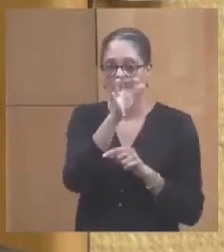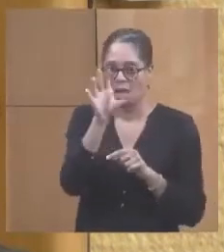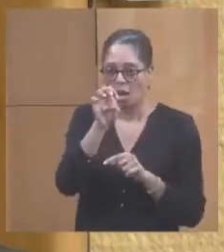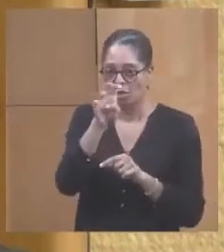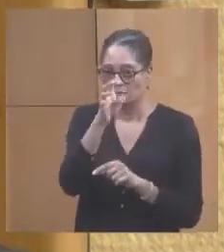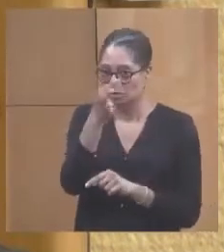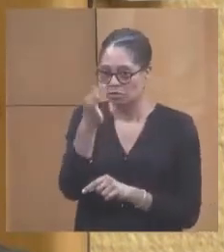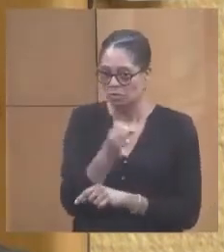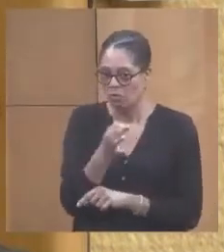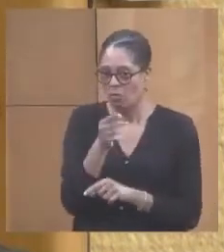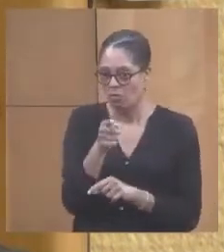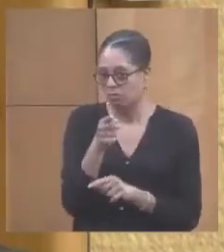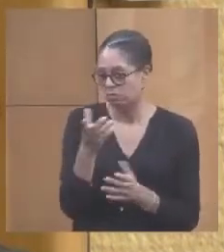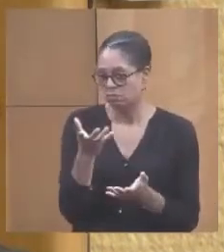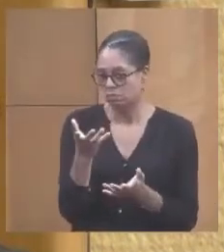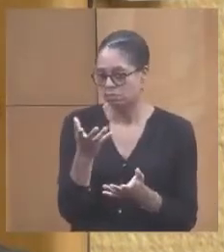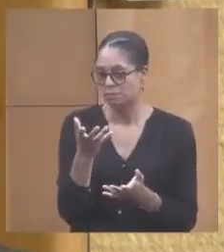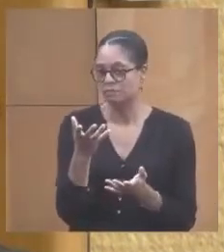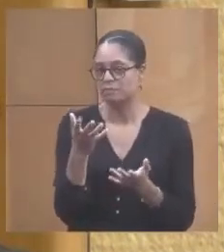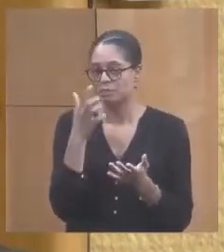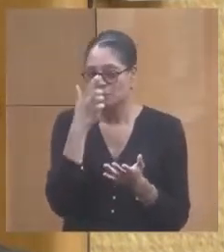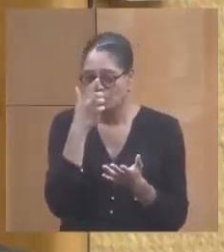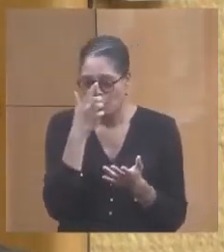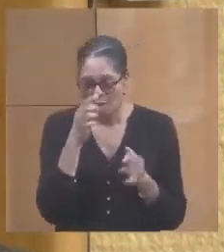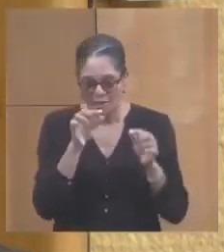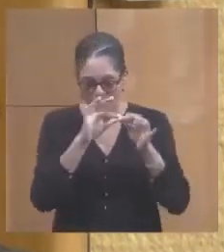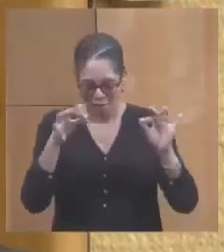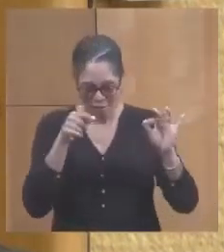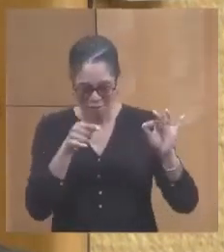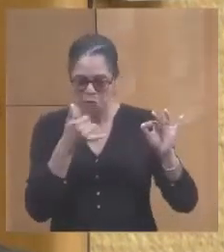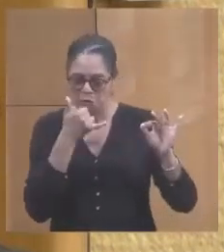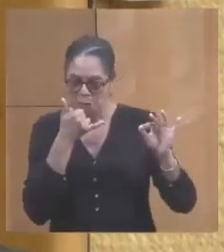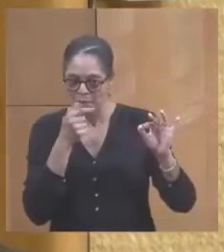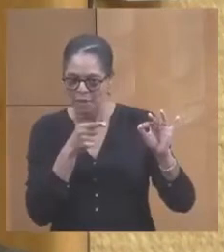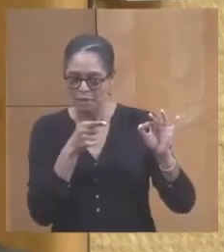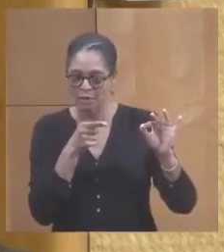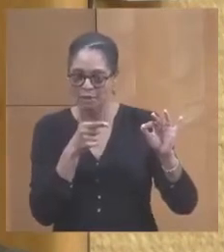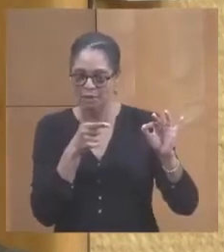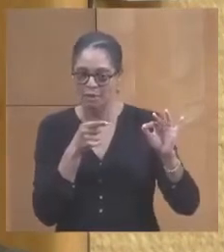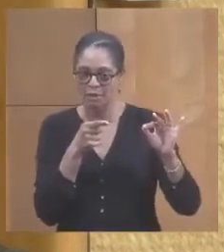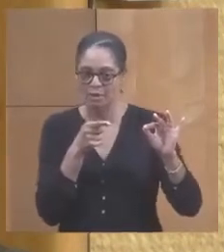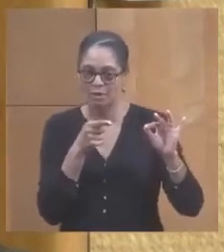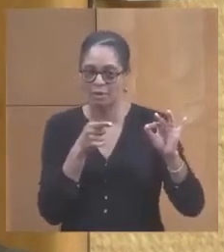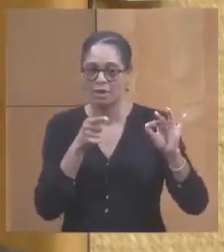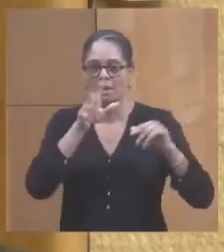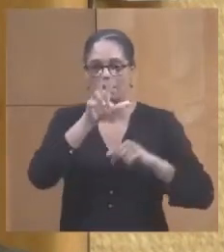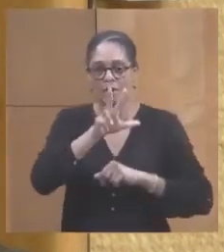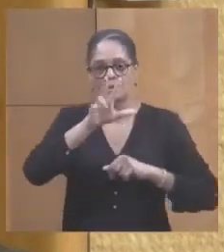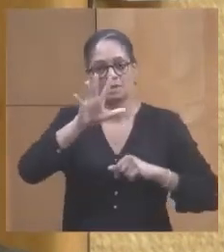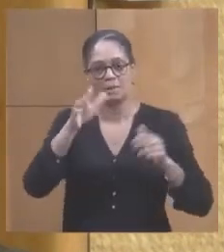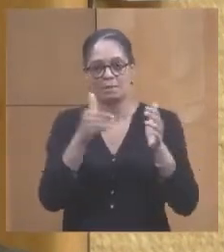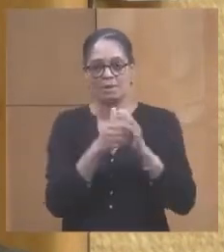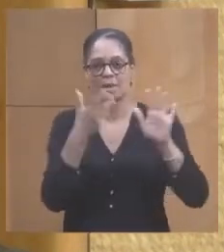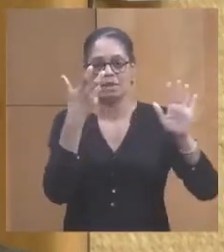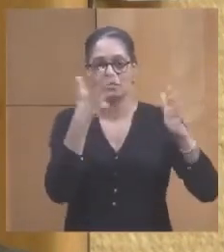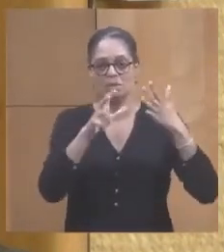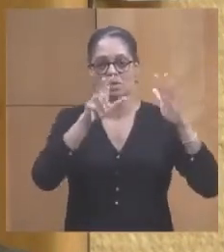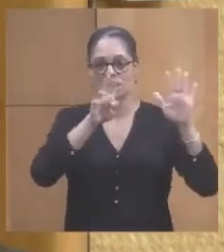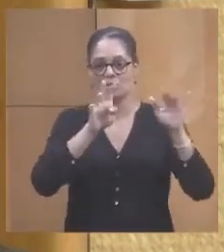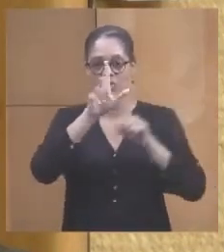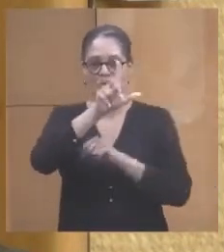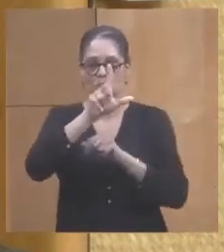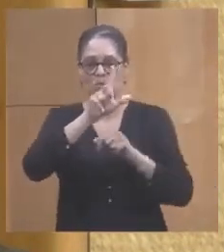40%. Alors, au lieu de lire ce qui est marqué dans le rapport, à savoir 35 892